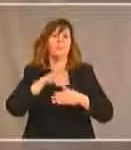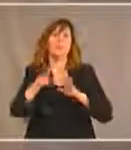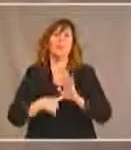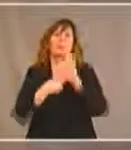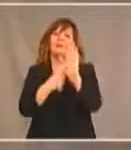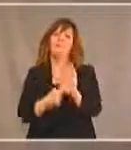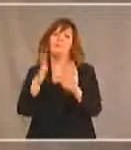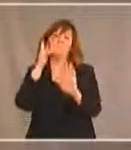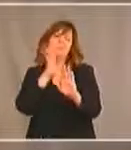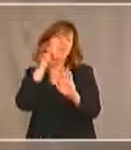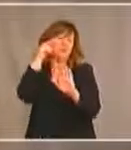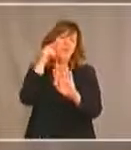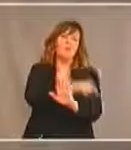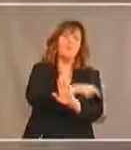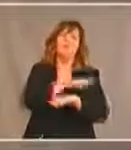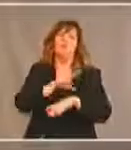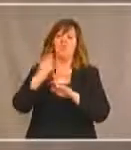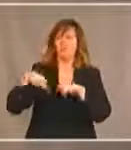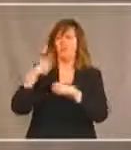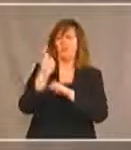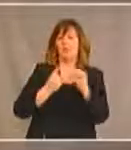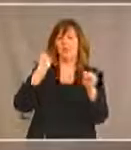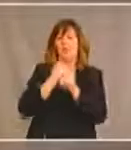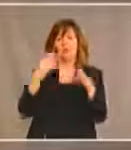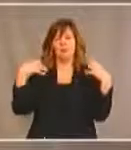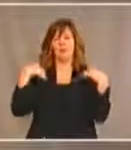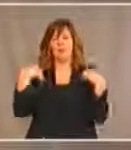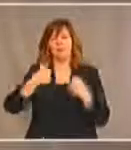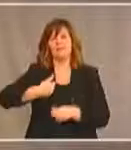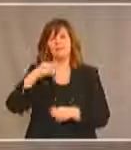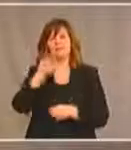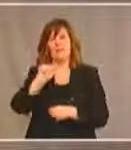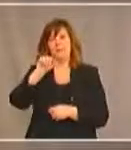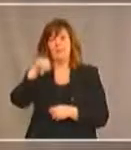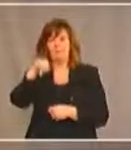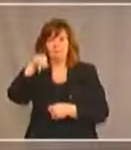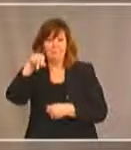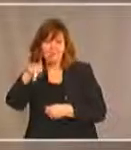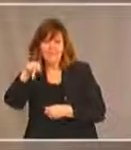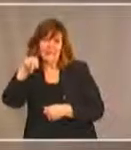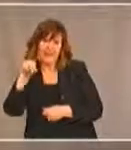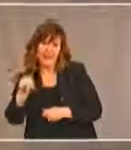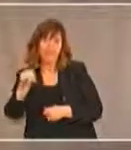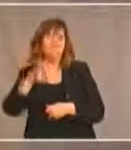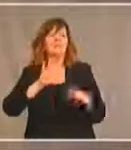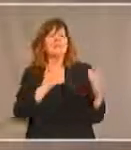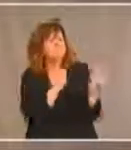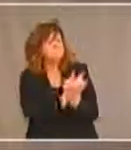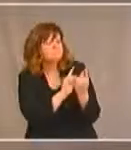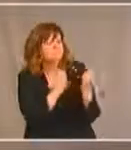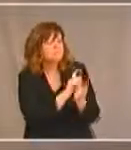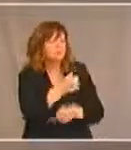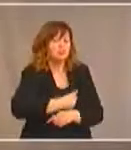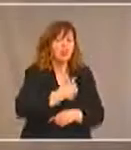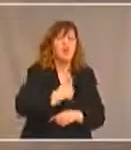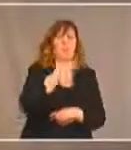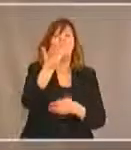Depuis un an, le Conseil des jeunes de l'APN s'est adressé aux jeunes sur le terrain, aux dirigeants, de même qu